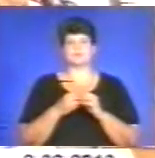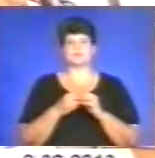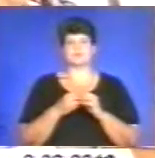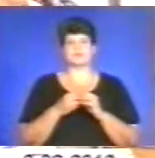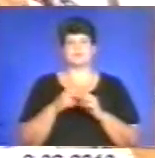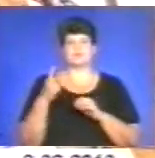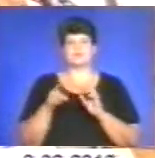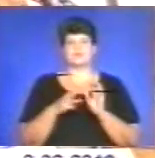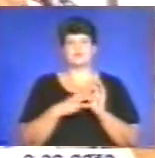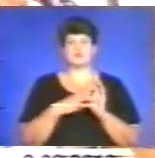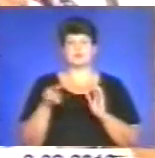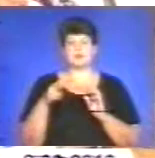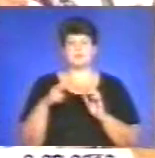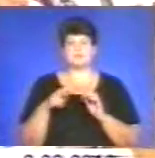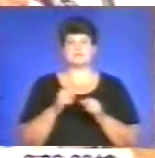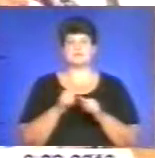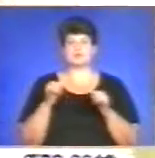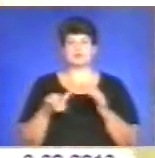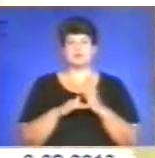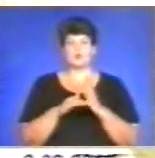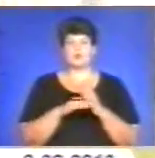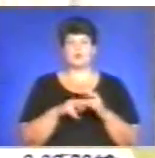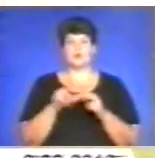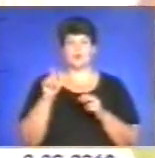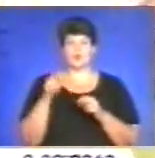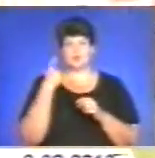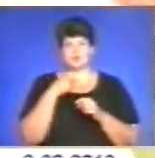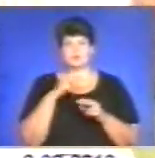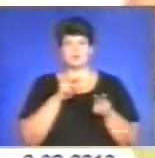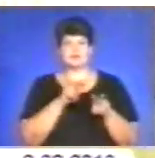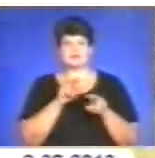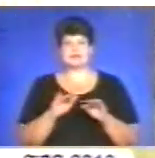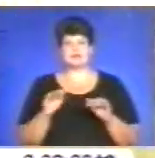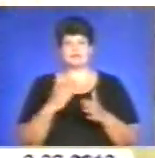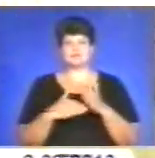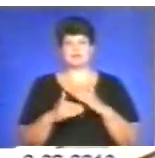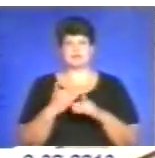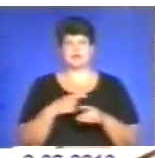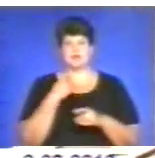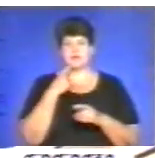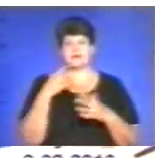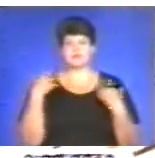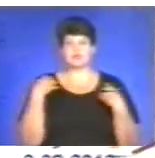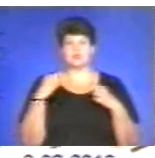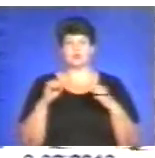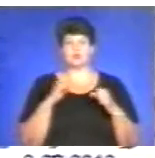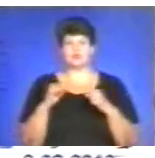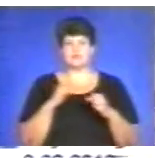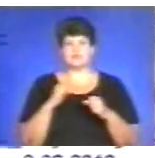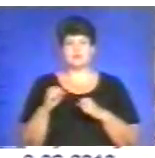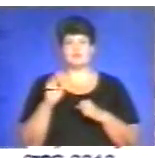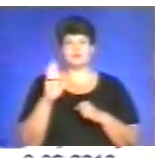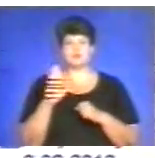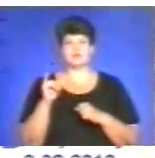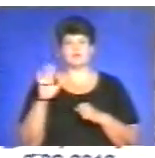28 липня зросла допомога особам, які доглядають за дитиною інвалідом, каже начальник управління соціальних гарантій департаменту